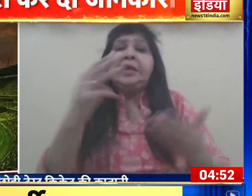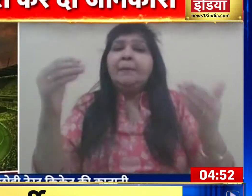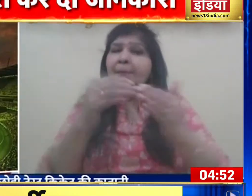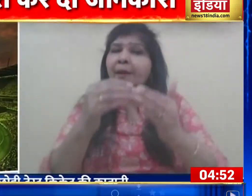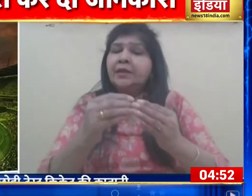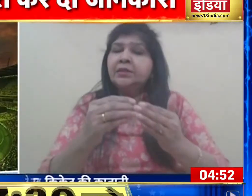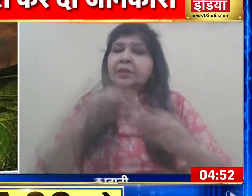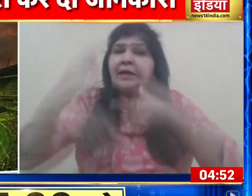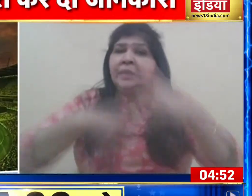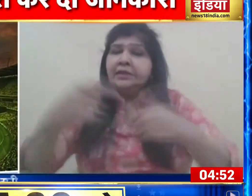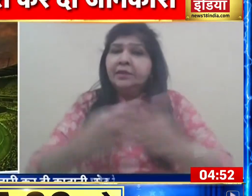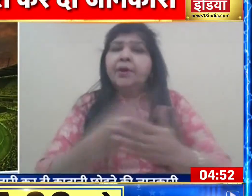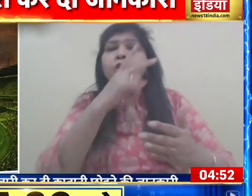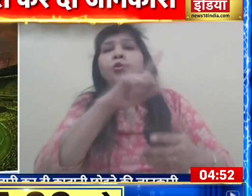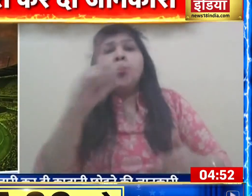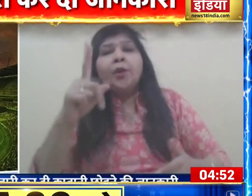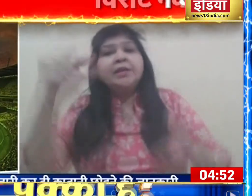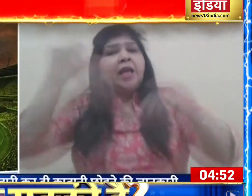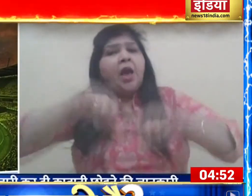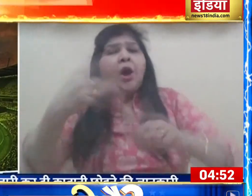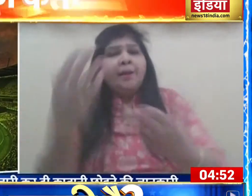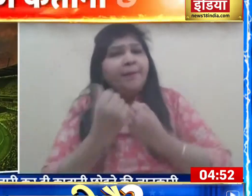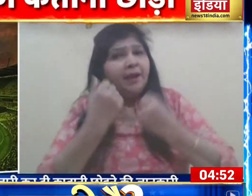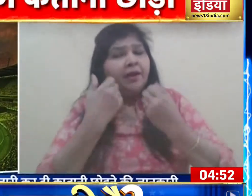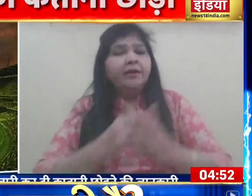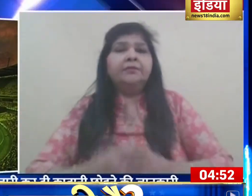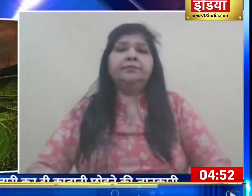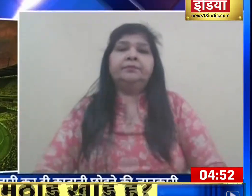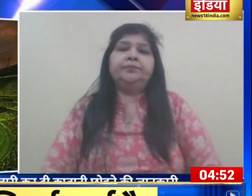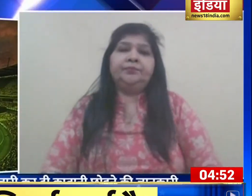टेस्ट सीरीज में दो एक से हार का सामना करना पड़ा था